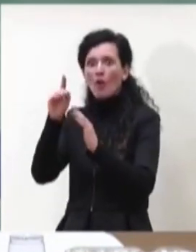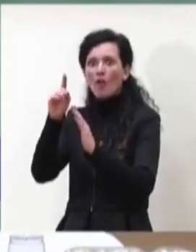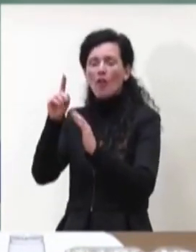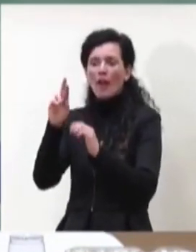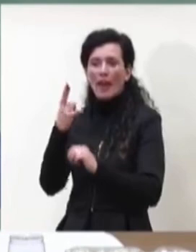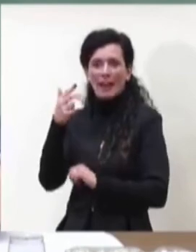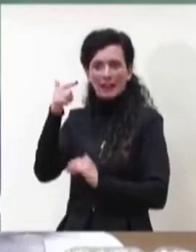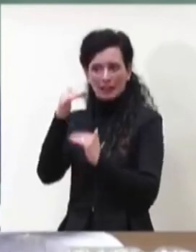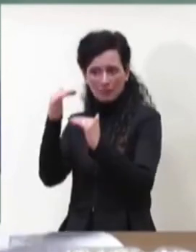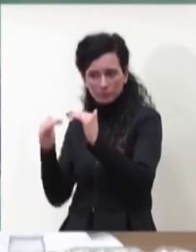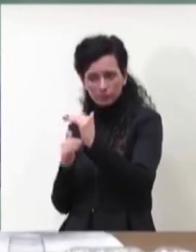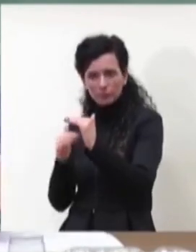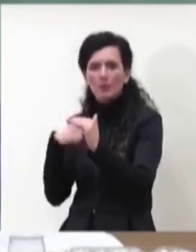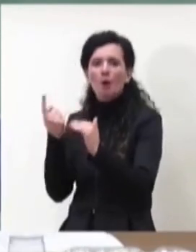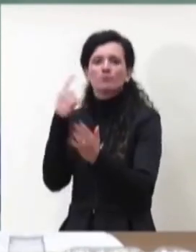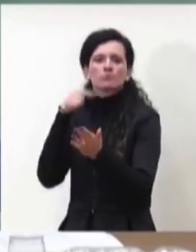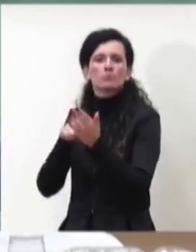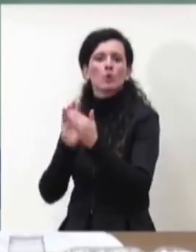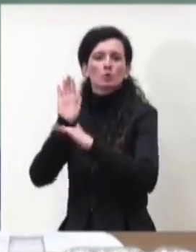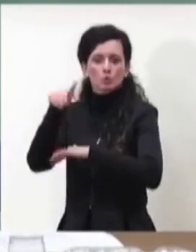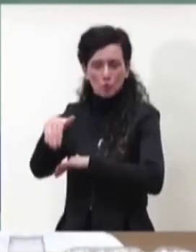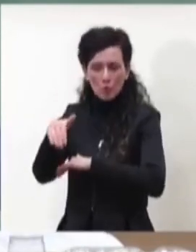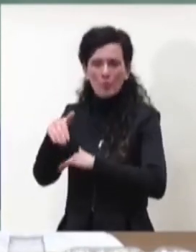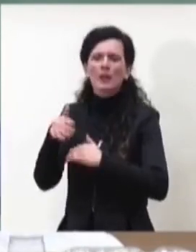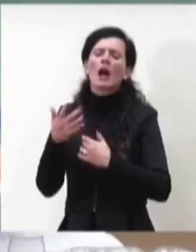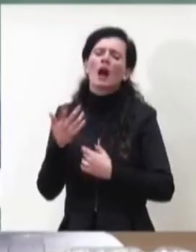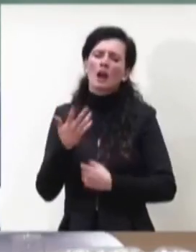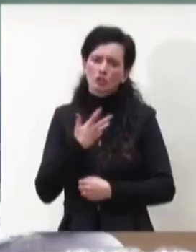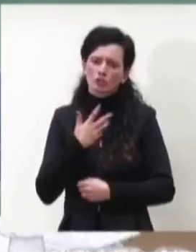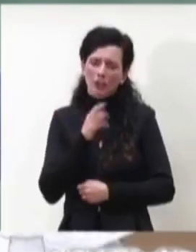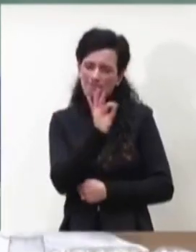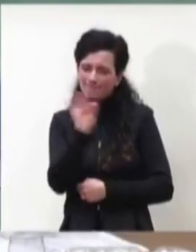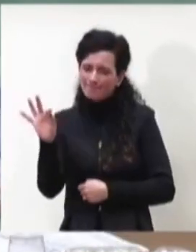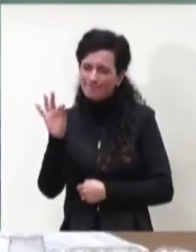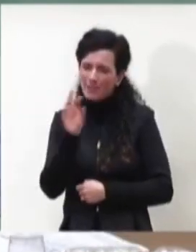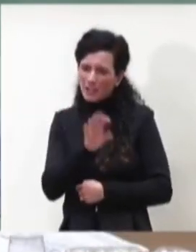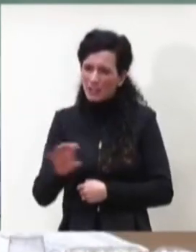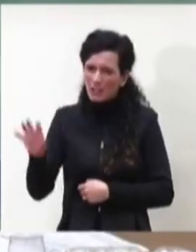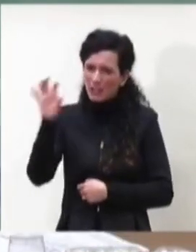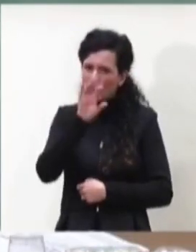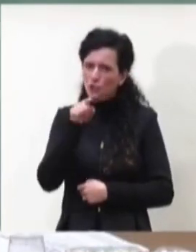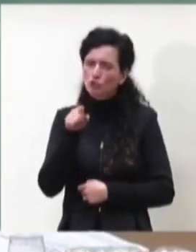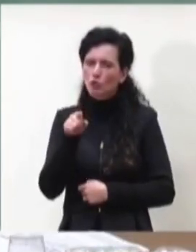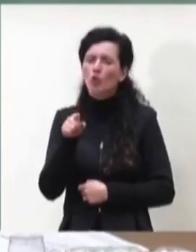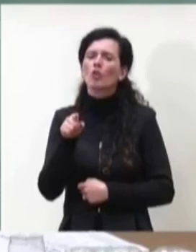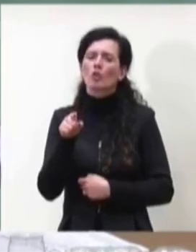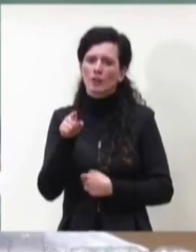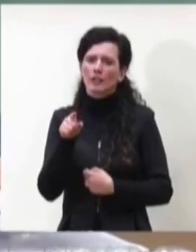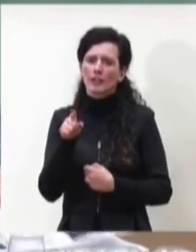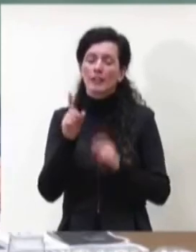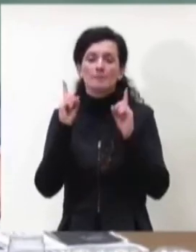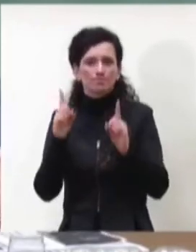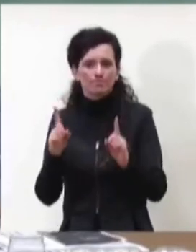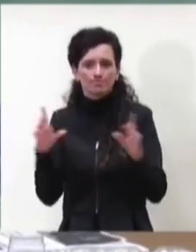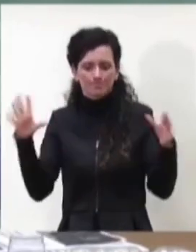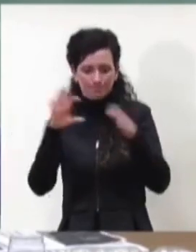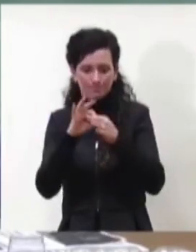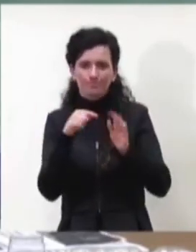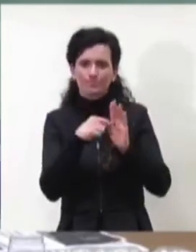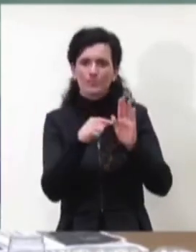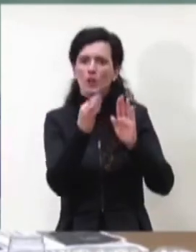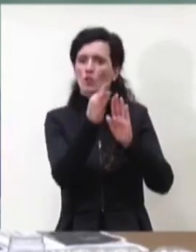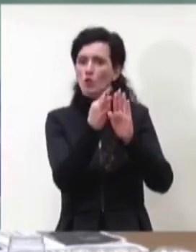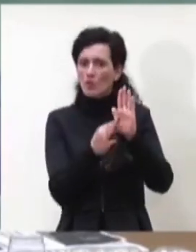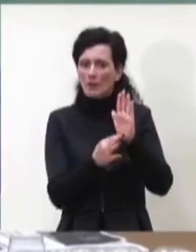nelle condizioni in cui sostanzialmente sulla base in qualche modo delle normative che sono